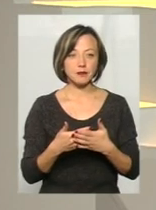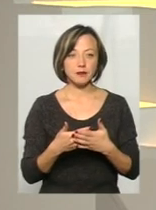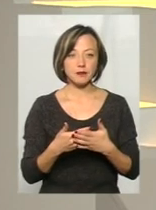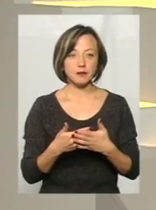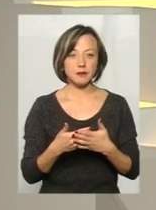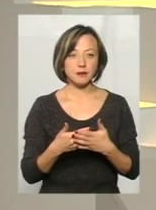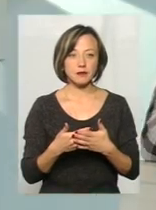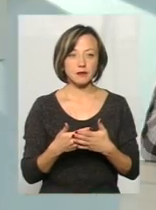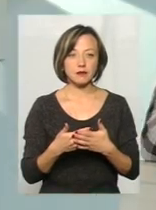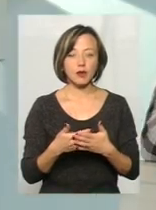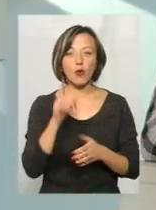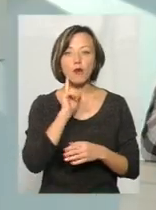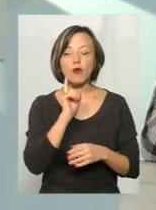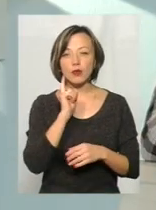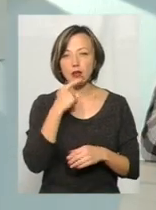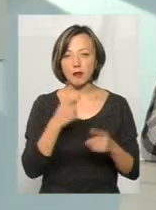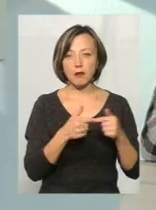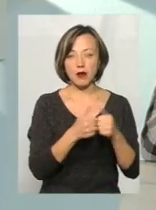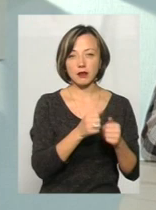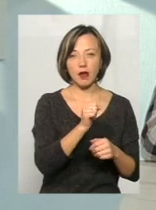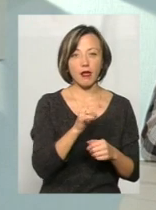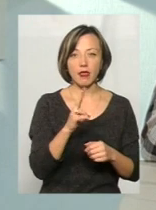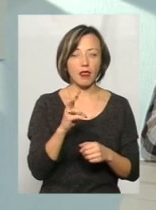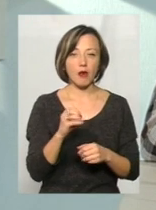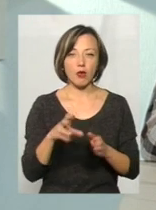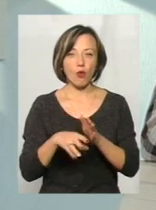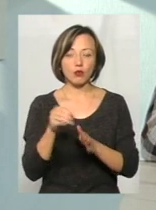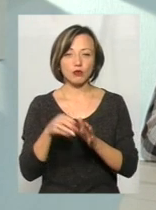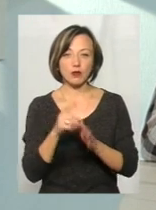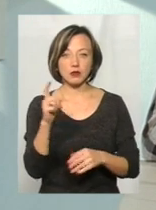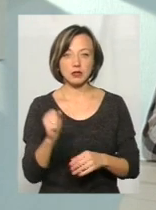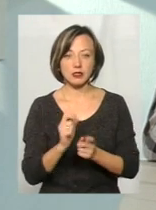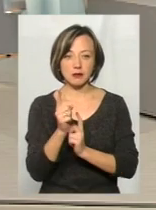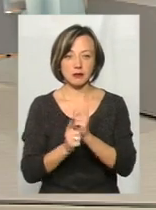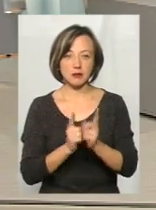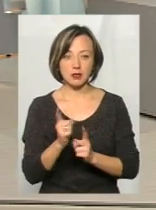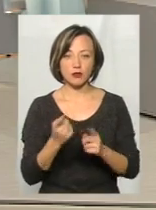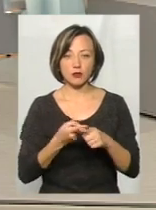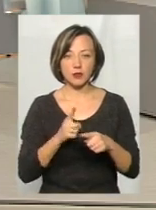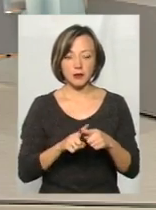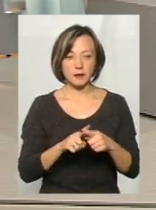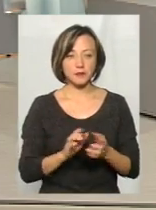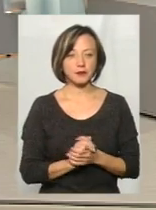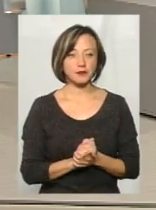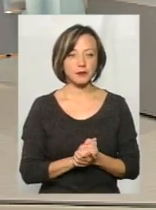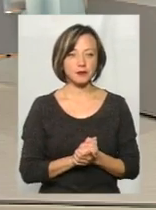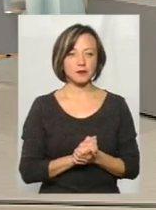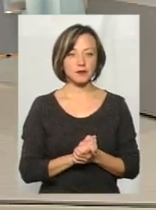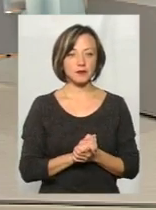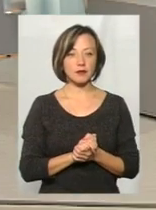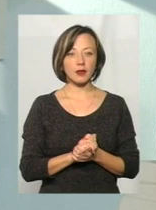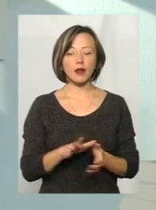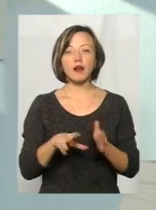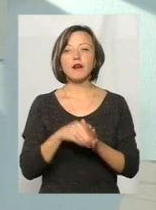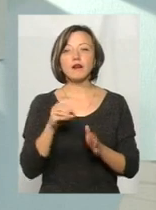ну, так, умовно, партія А не проголосувала за зміни, і тому це дуже планомо. Дивимося, перше, ті